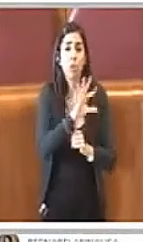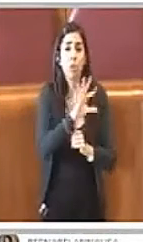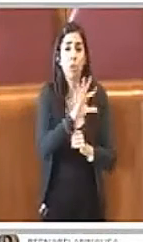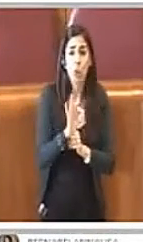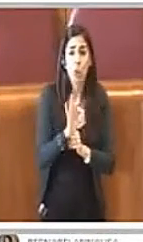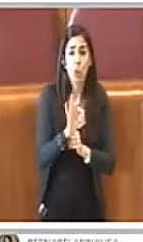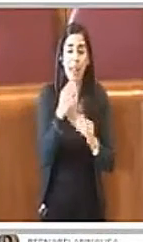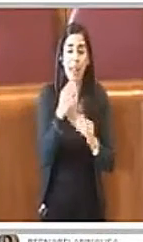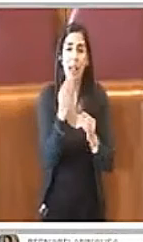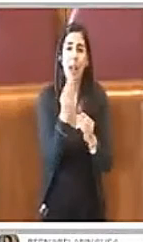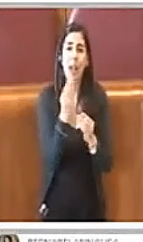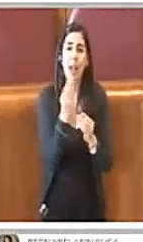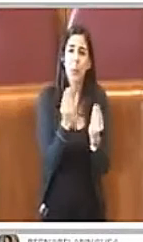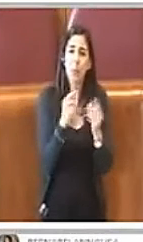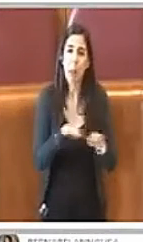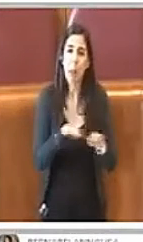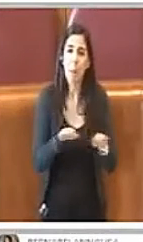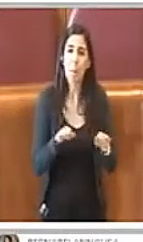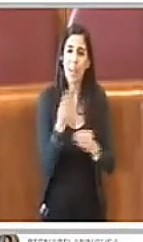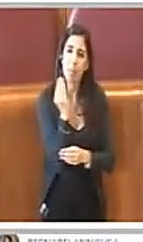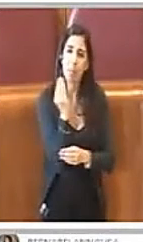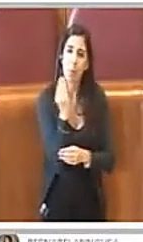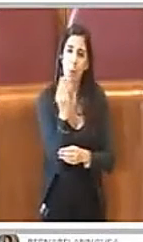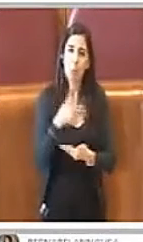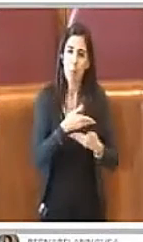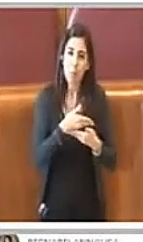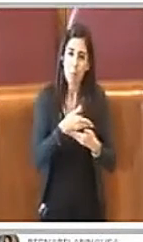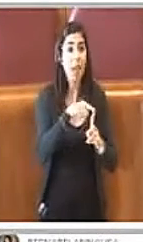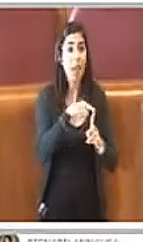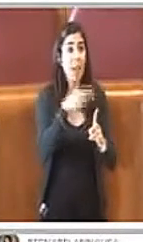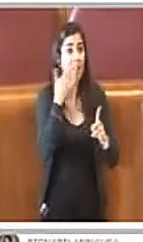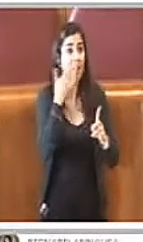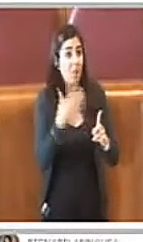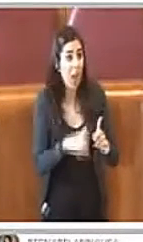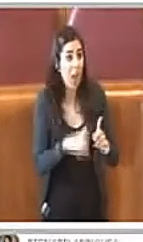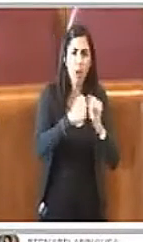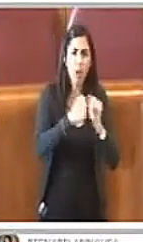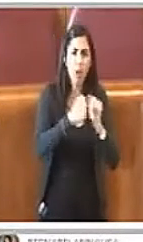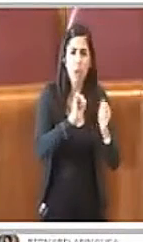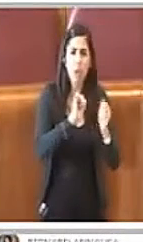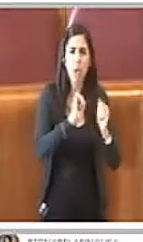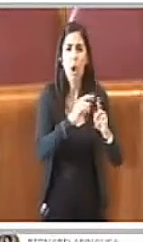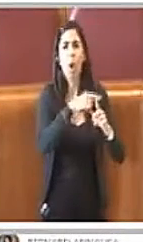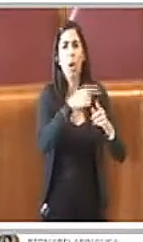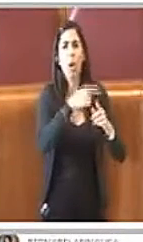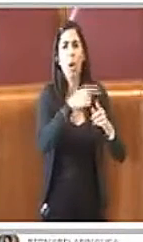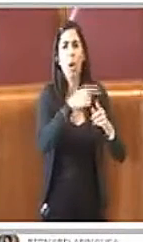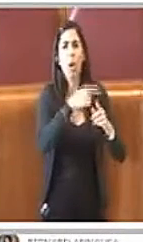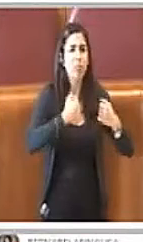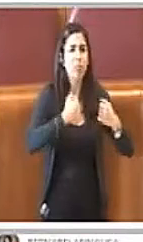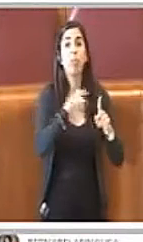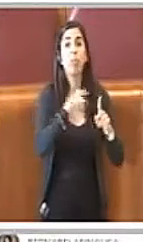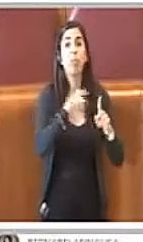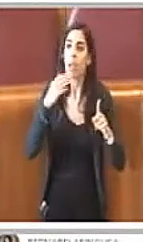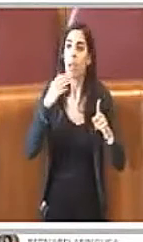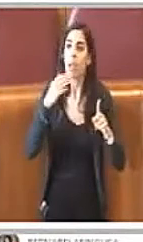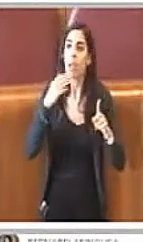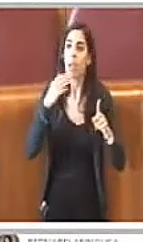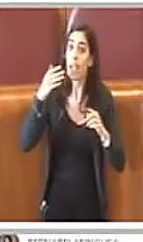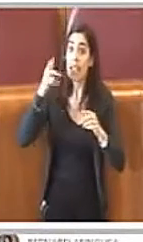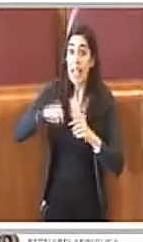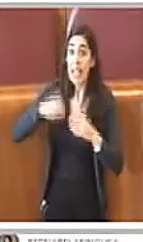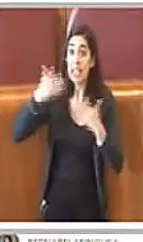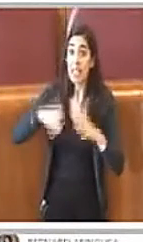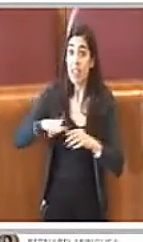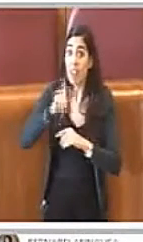appena nati, dopo la sentenza hanno ringraziato l'Italia perché dopo quattro mesi l'Argentina ha